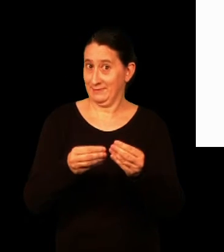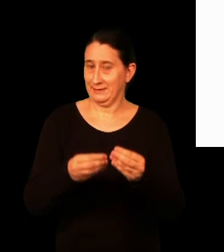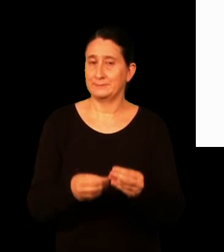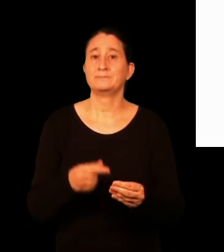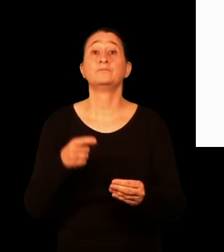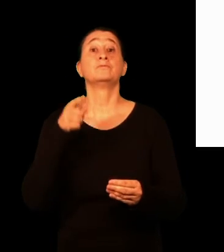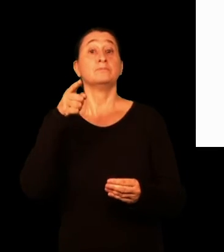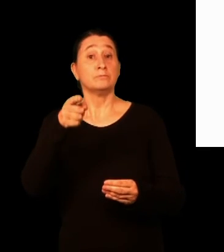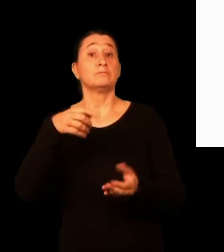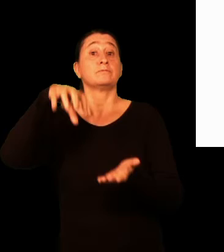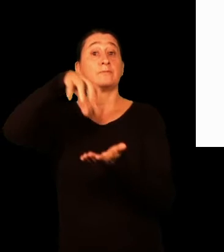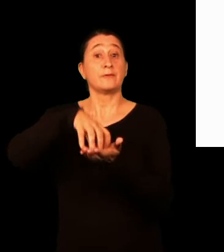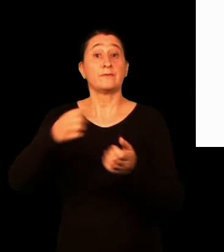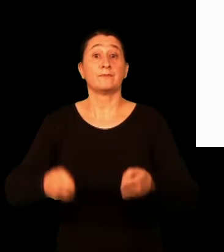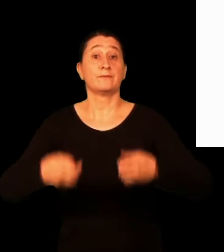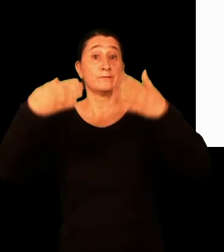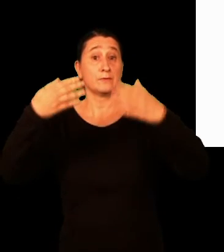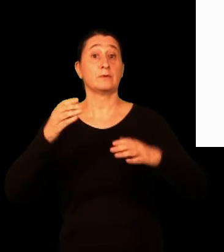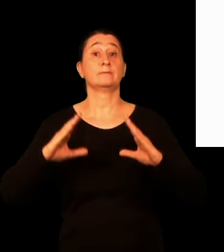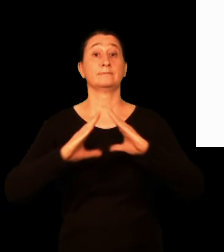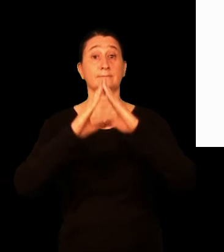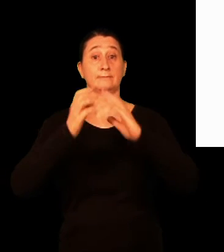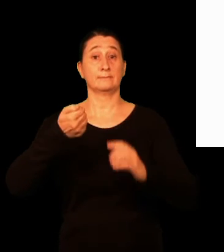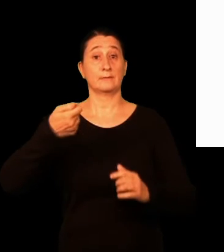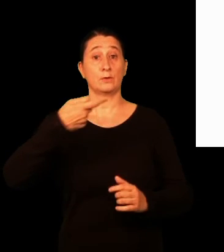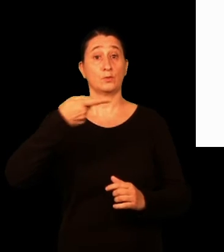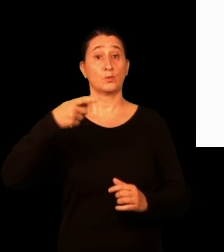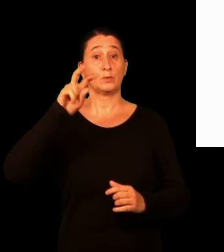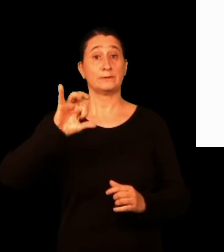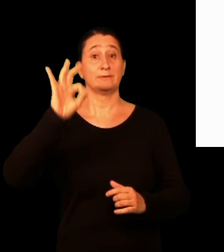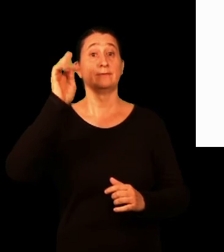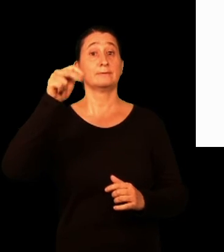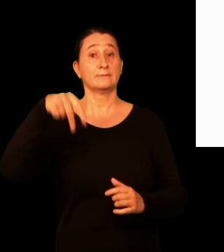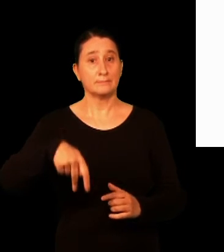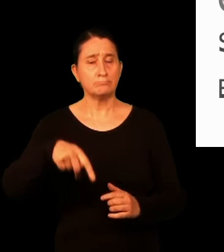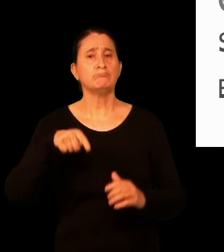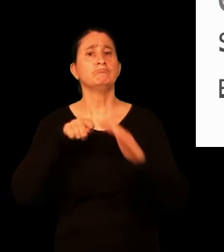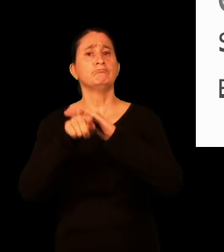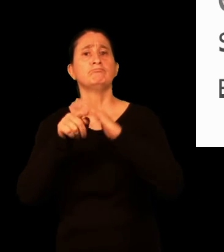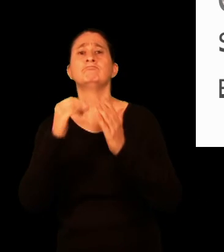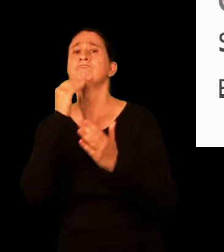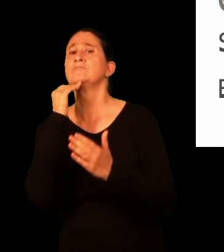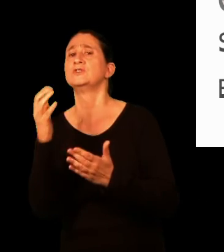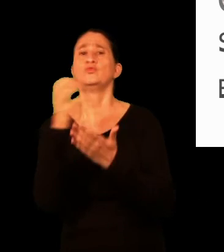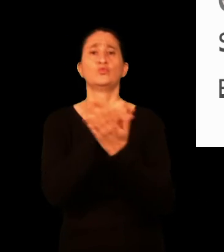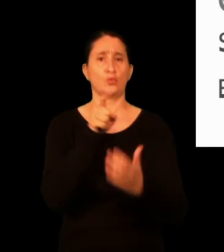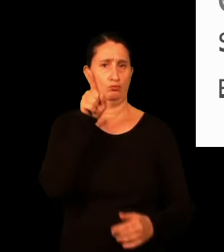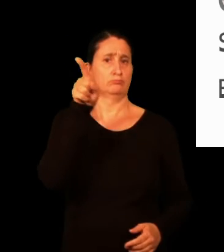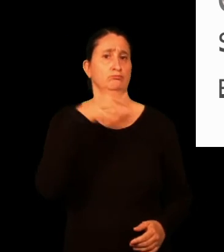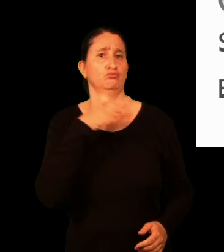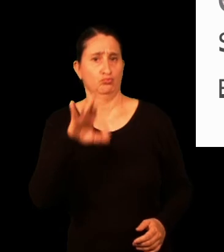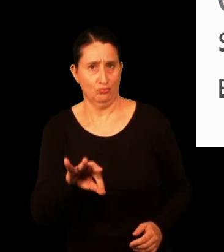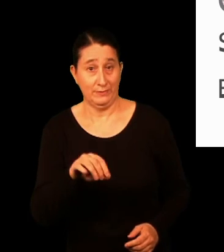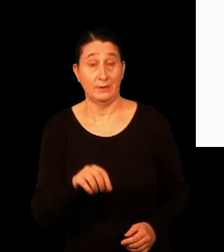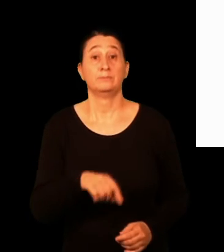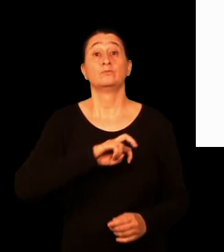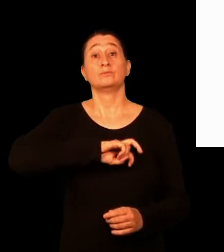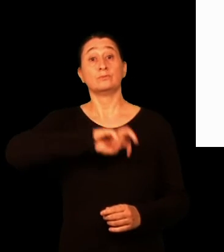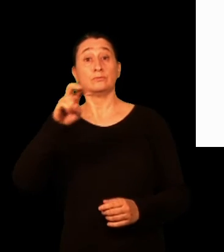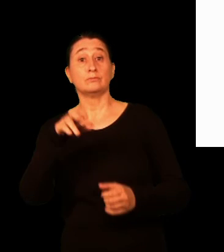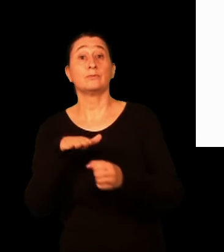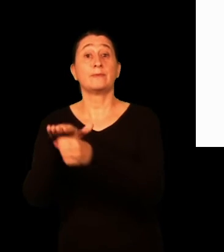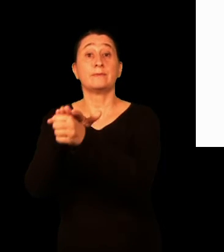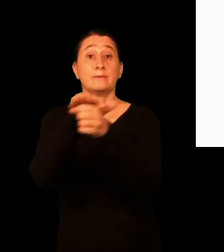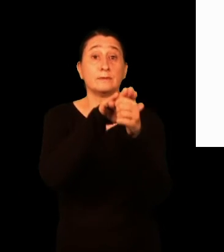Ia izapide guztiak egin ditzakezu zanagustin eraikinean, eta izapide